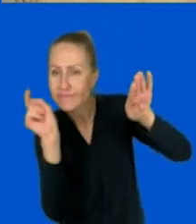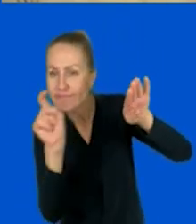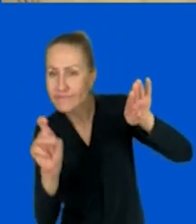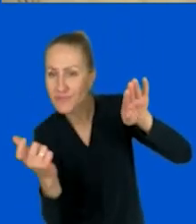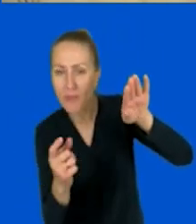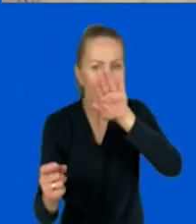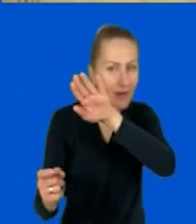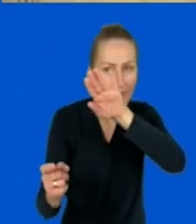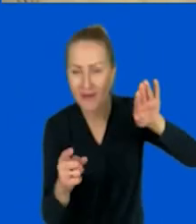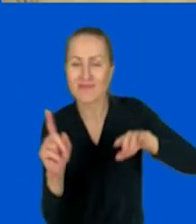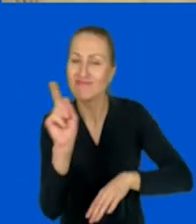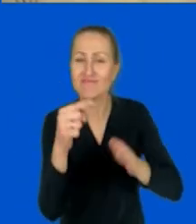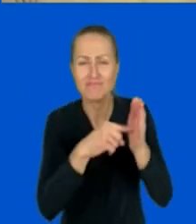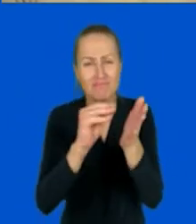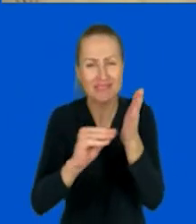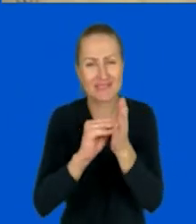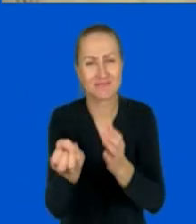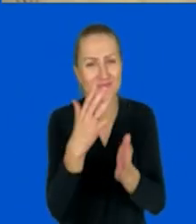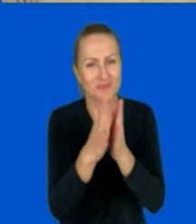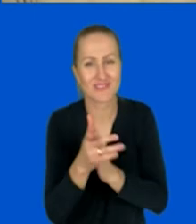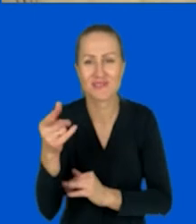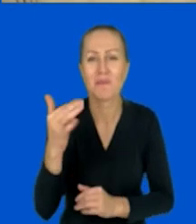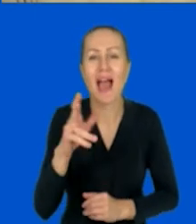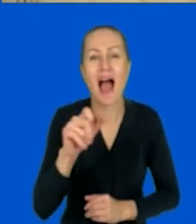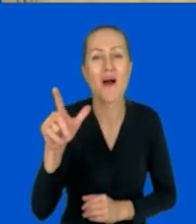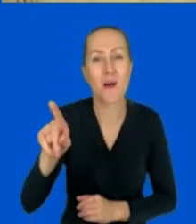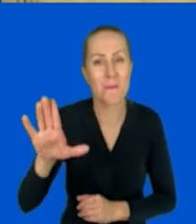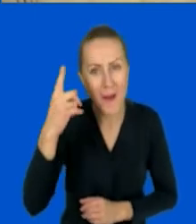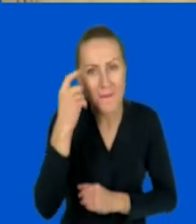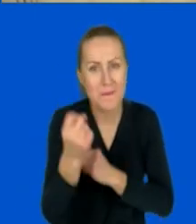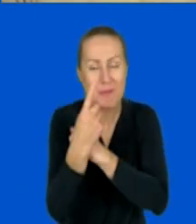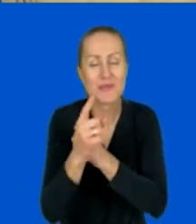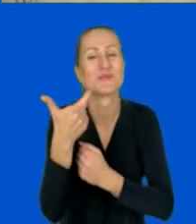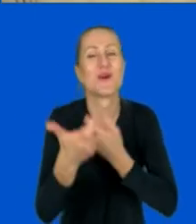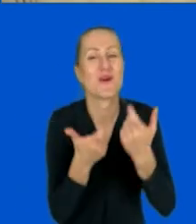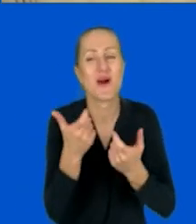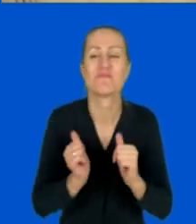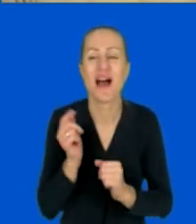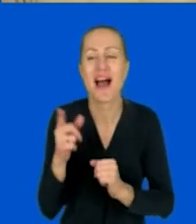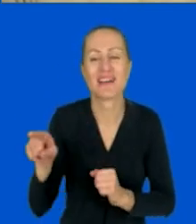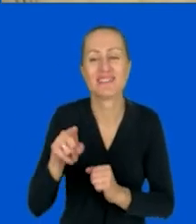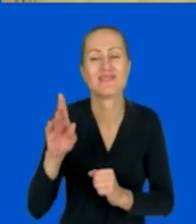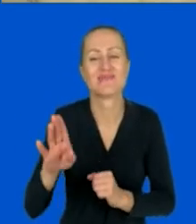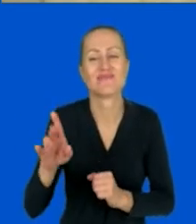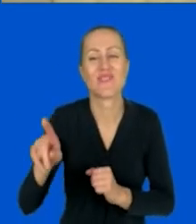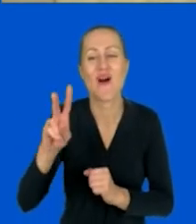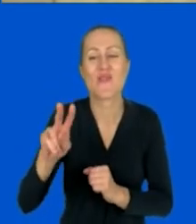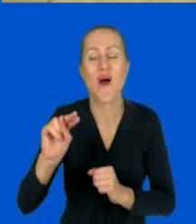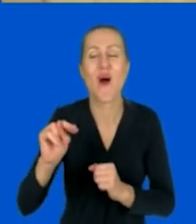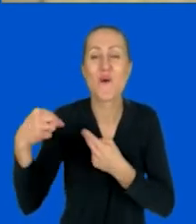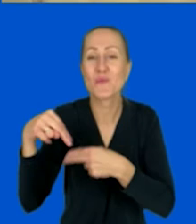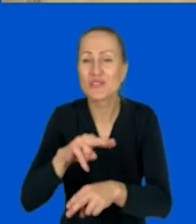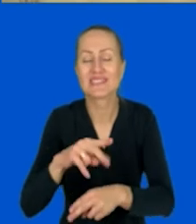Napiszcie czas. Dobra. Dobra, masz jakieś takie pomysły na to? Co zrobić, żeby uczestnicy byli totalnie